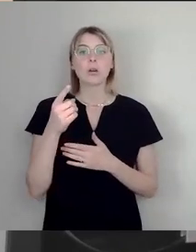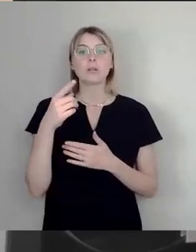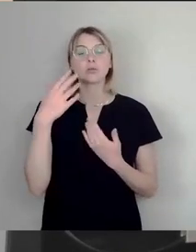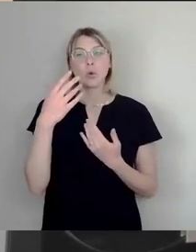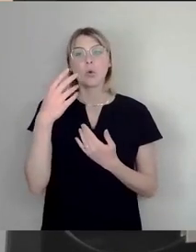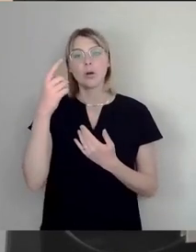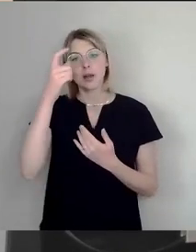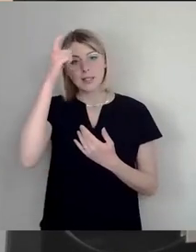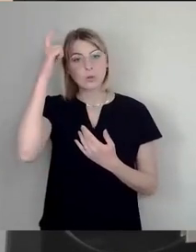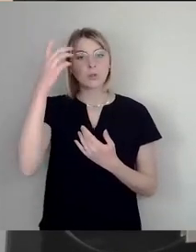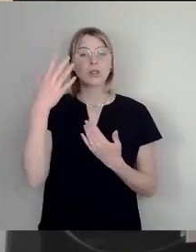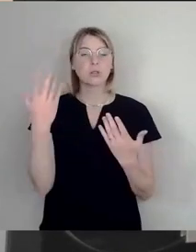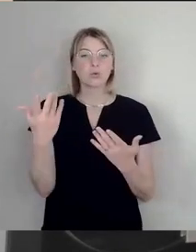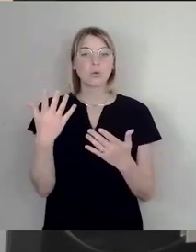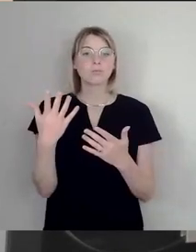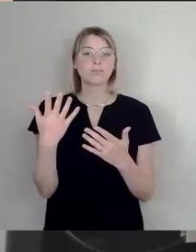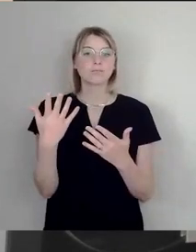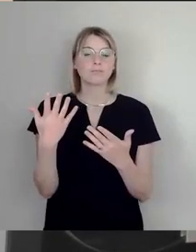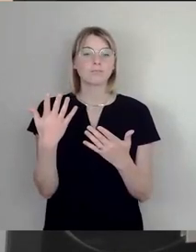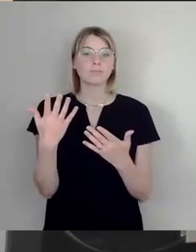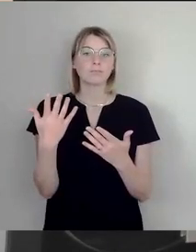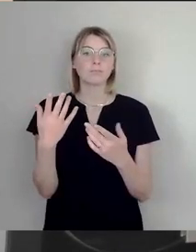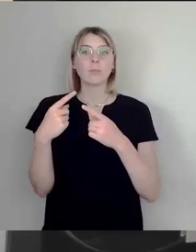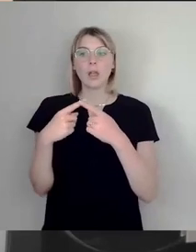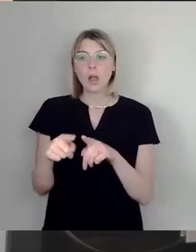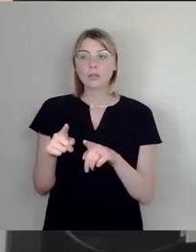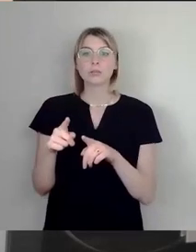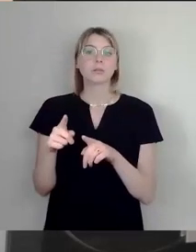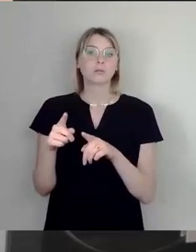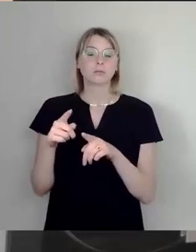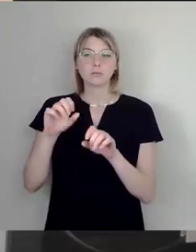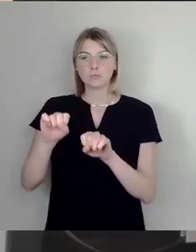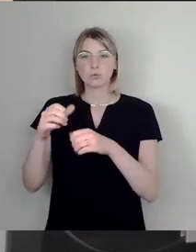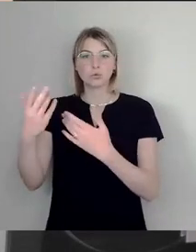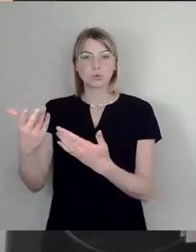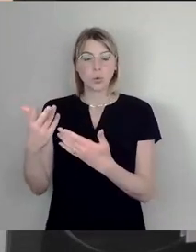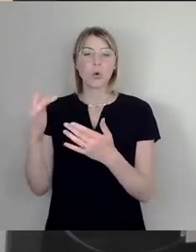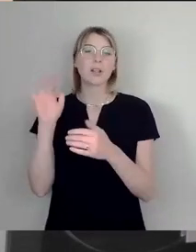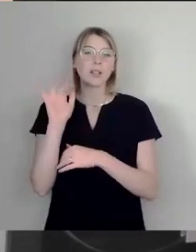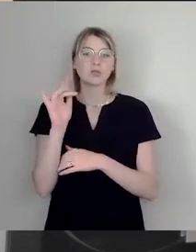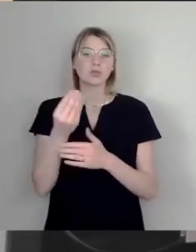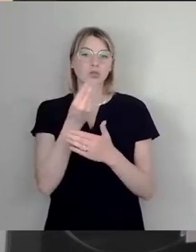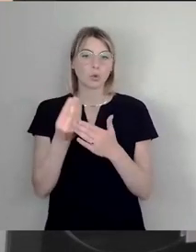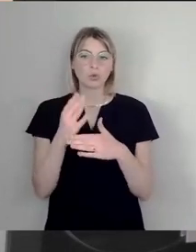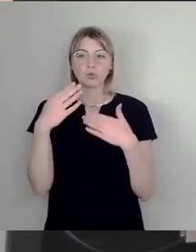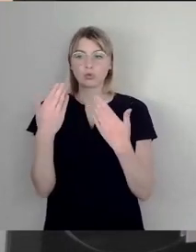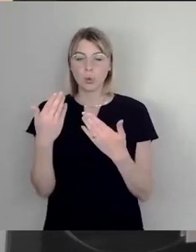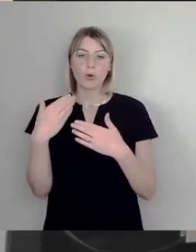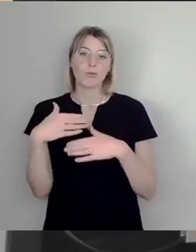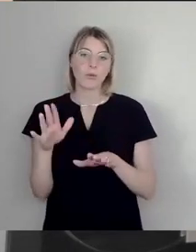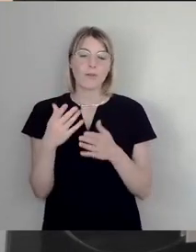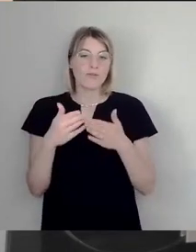gleichzeitigen Ausschluss andersartiger, freier oder kritischer Kunst damit natürlich nicht freisprechen.